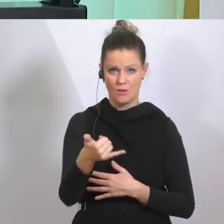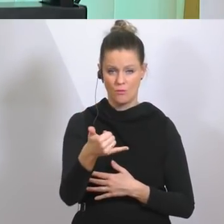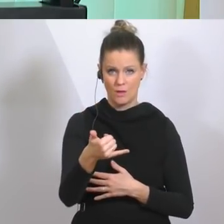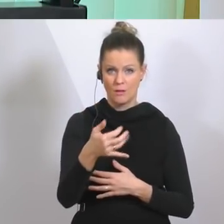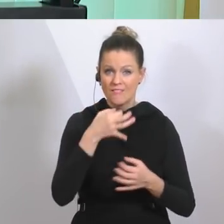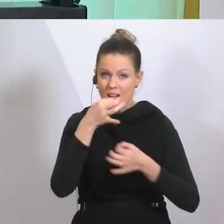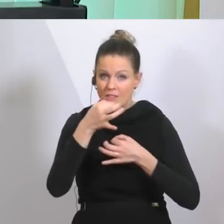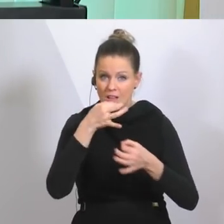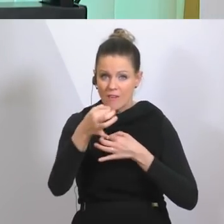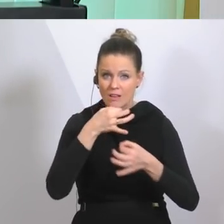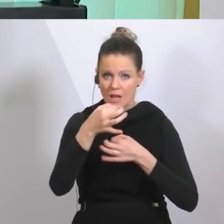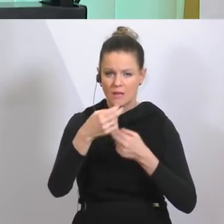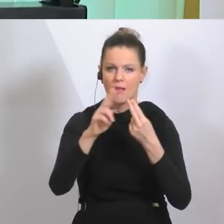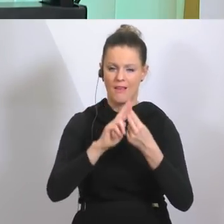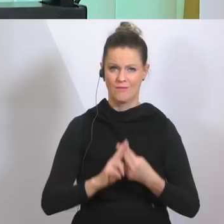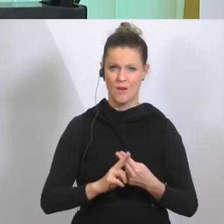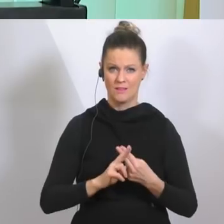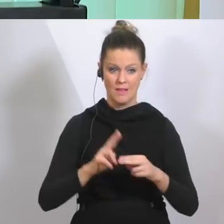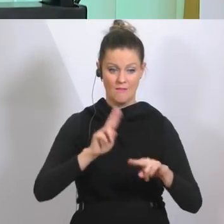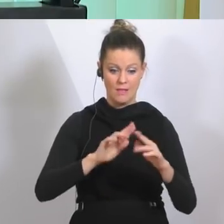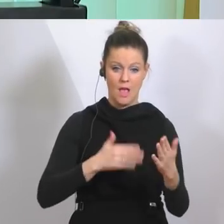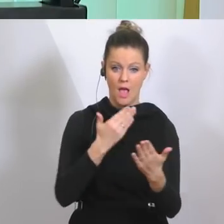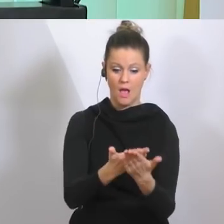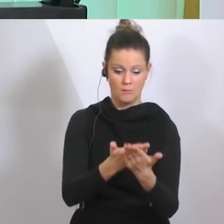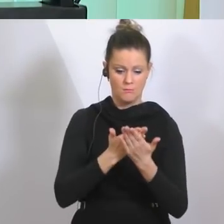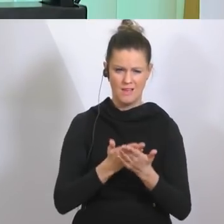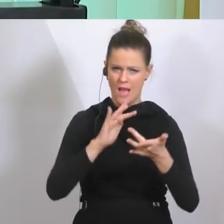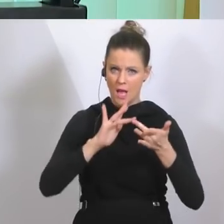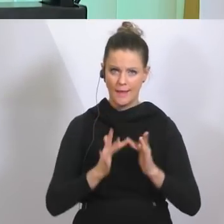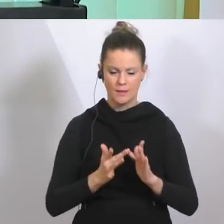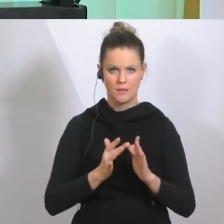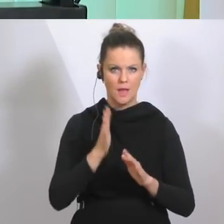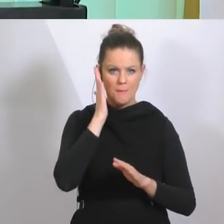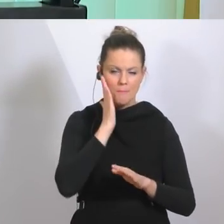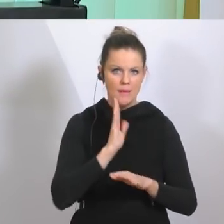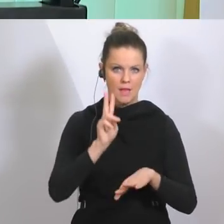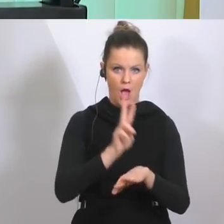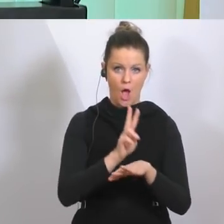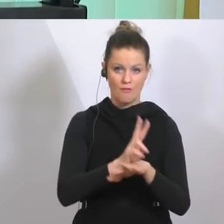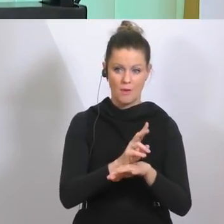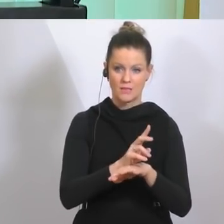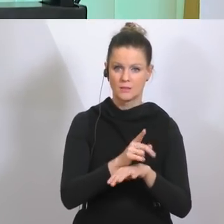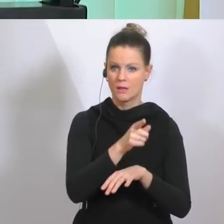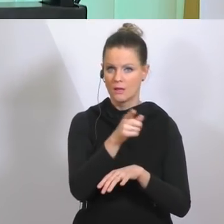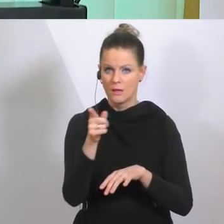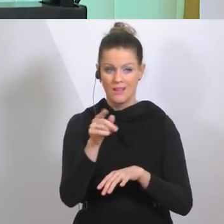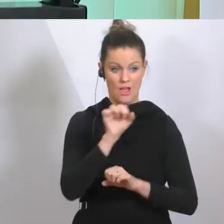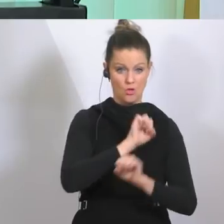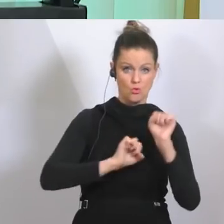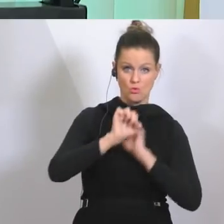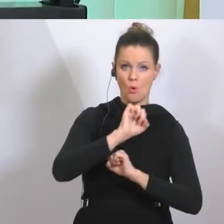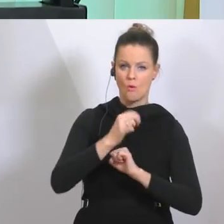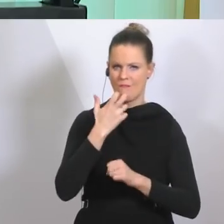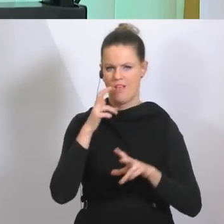seien Sie kritisch bei all diesen Angeboten, die Sie derzeit im Internet vorfinden. Hier versuchen einige aus der Not Geschäftemacherei zu machen.